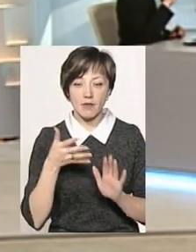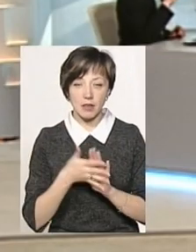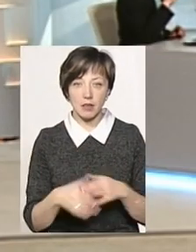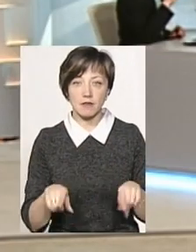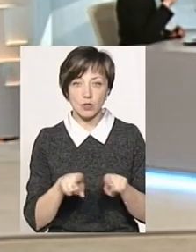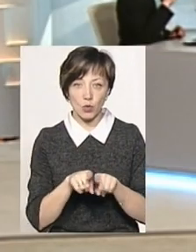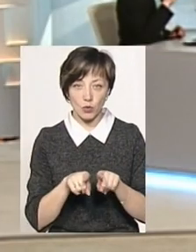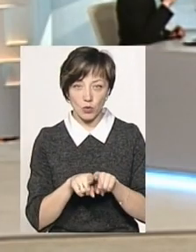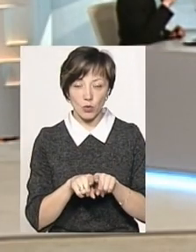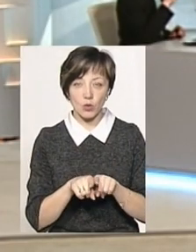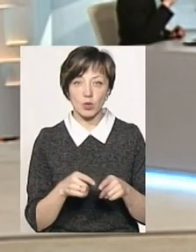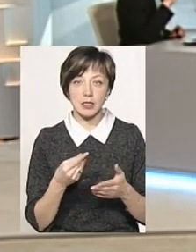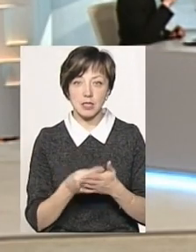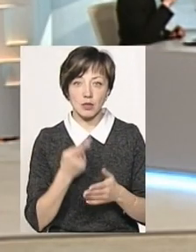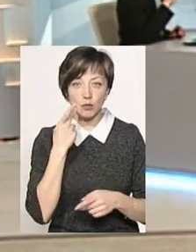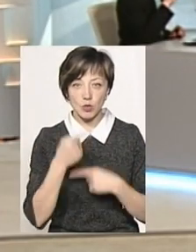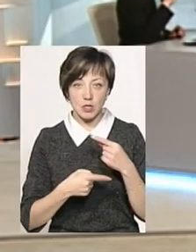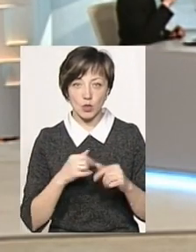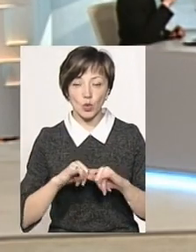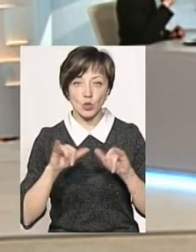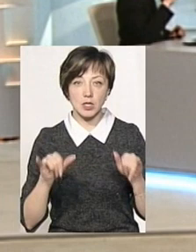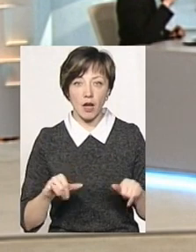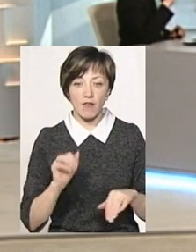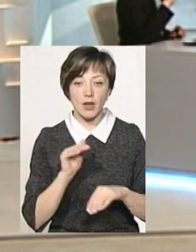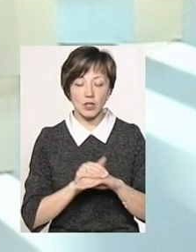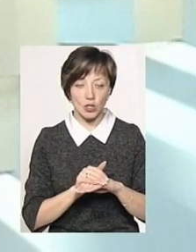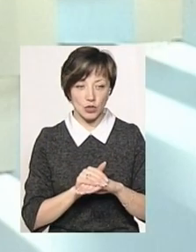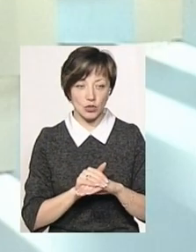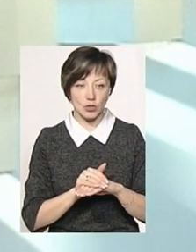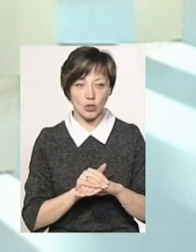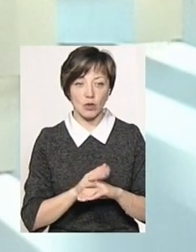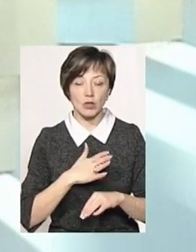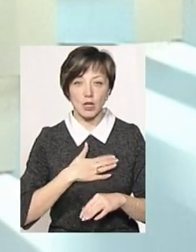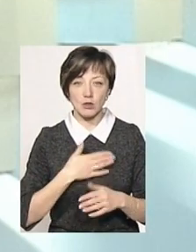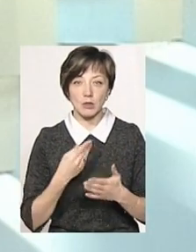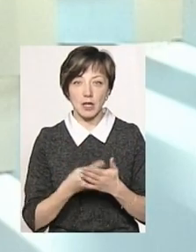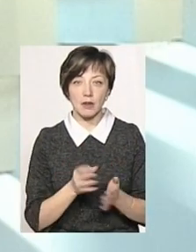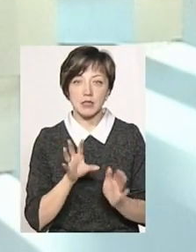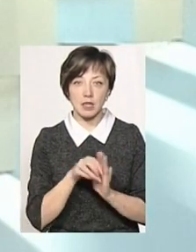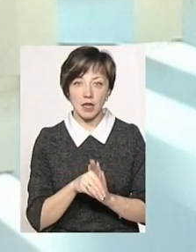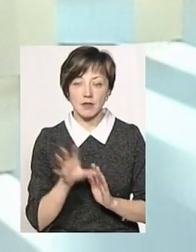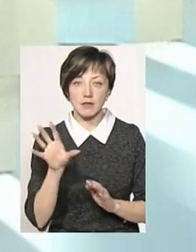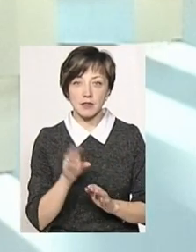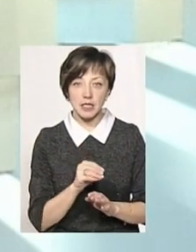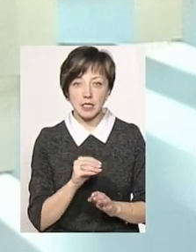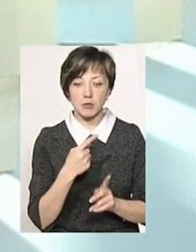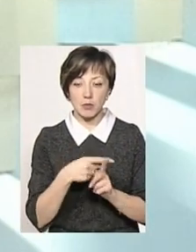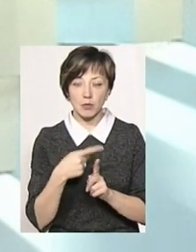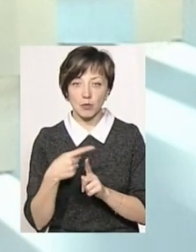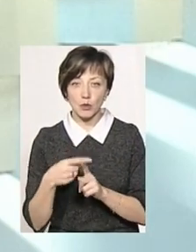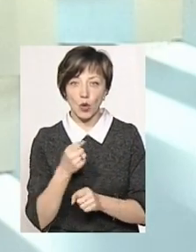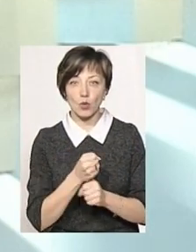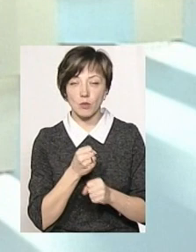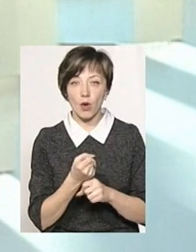на неї все одно ж ціни ж постійно зростають. А фактично в нашому тарифі закладені ще всі складові, які